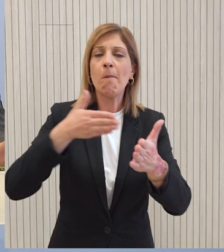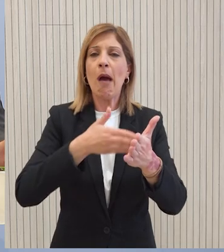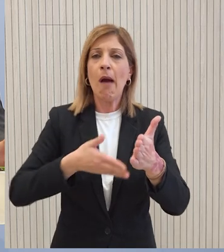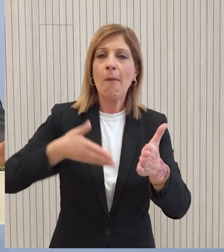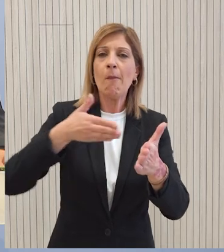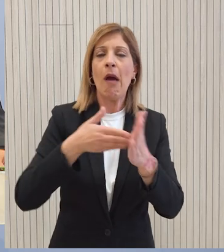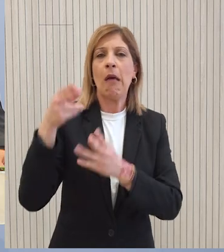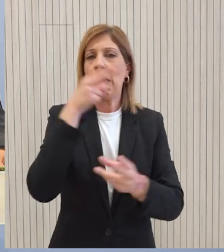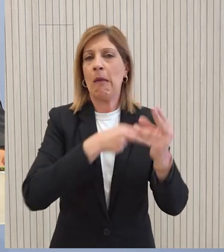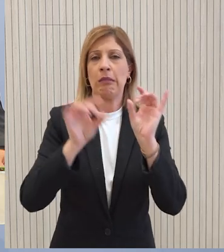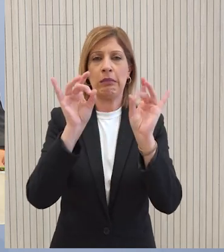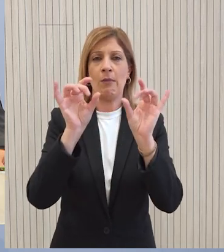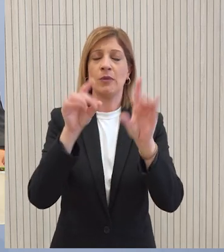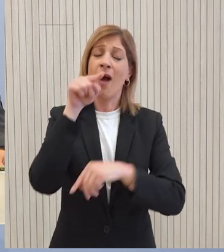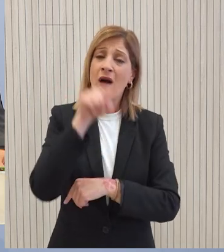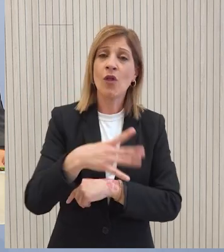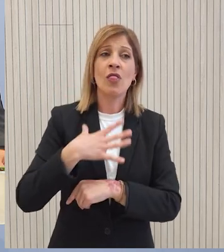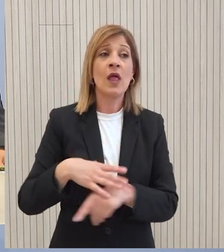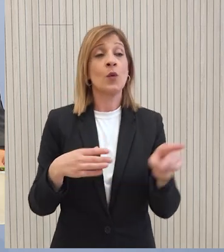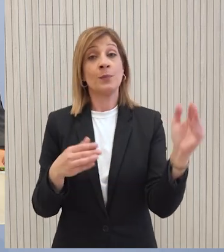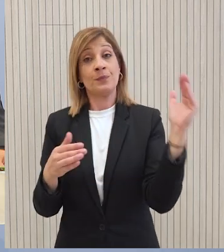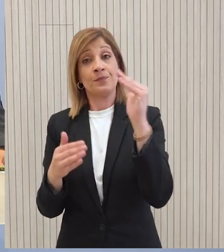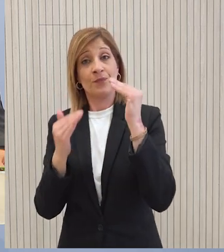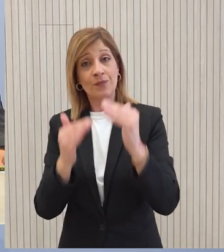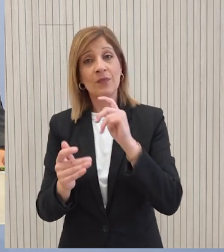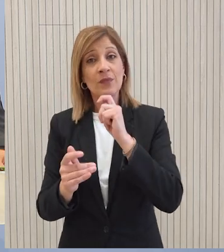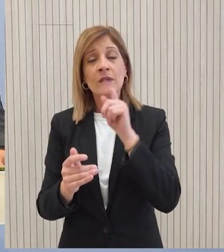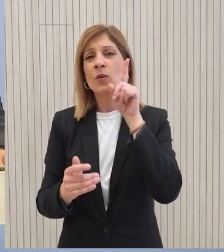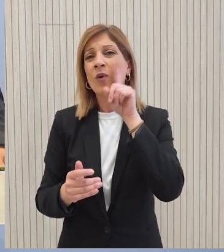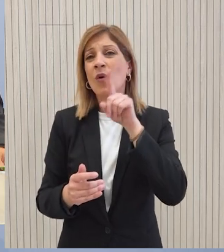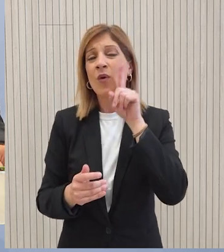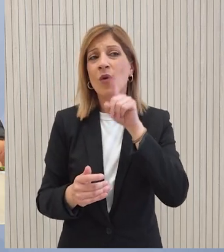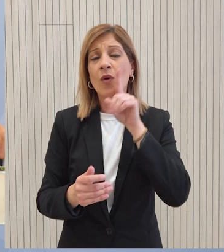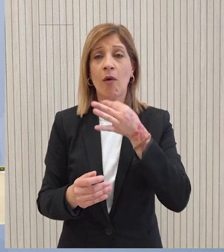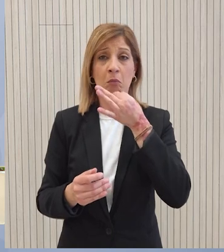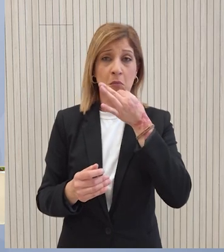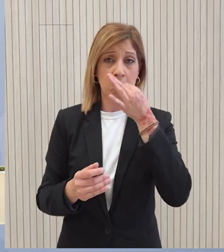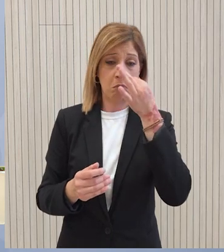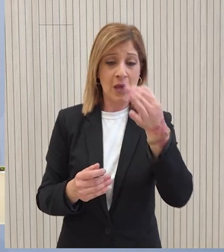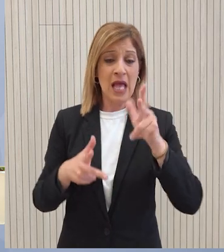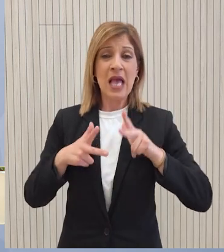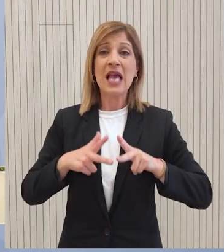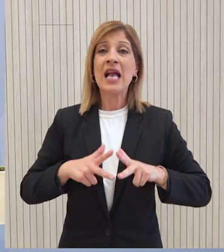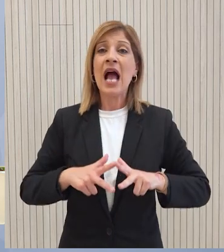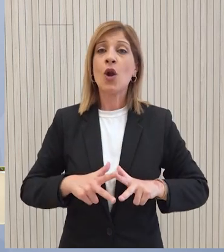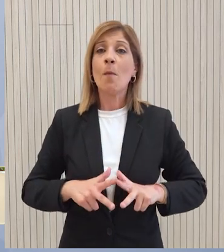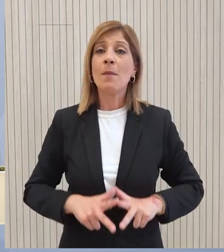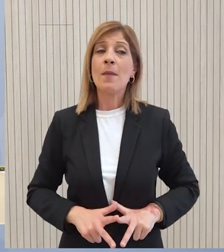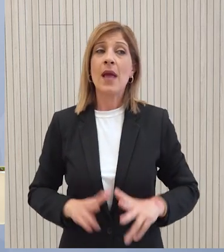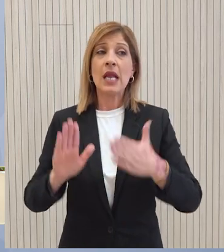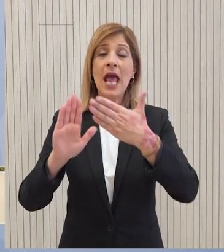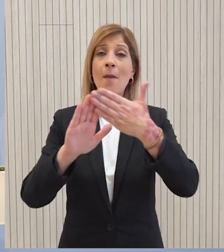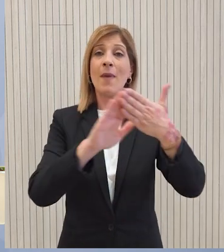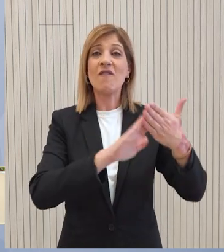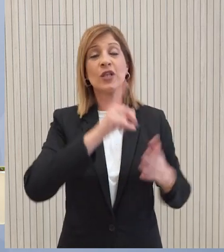διαπραγματεύσεων και οριστική επιλύση του Κυπριακού πώς δίνεται η κυρία Ολκίν να δημιώνει ικανοποιημένη από τις ευρωτές που είχε